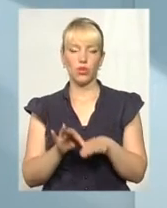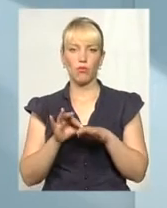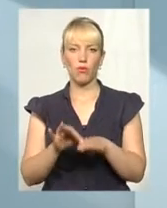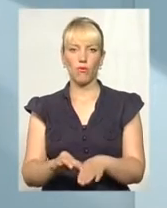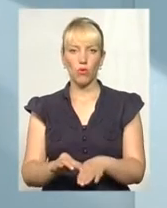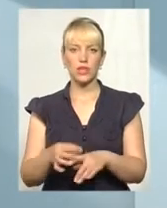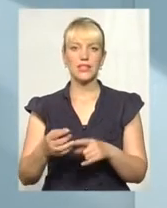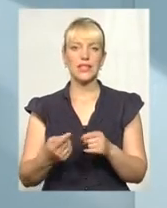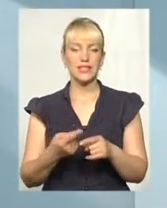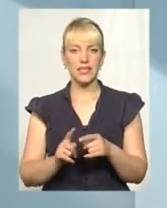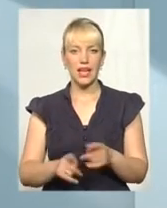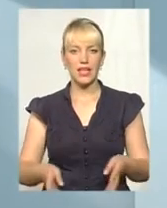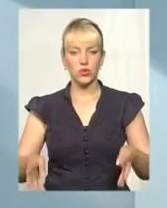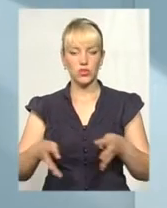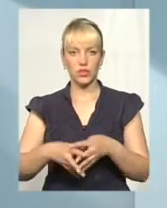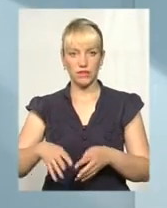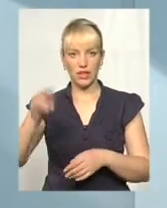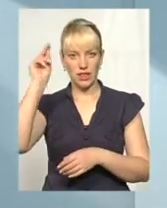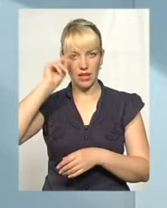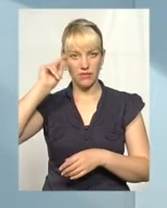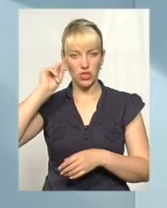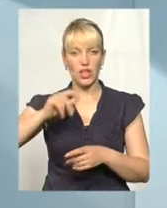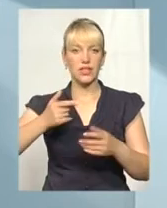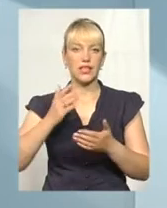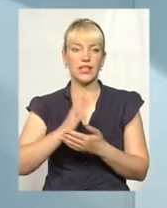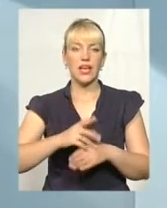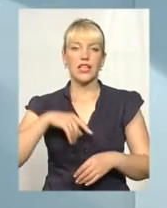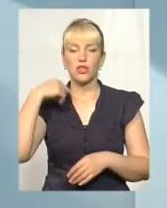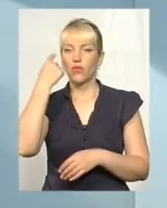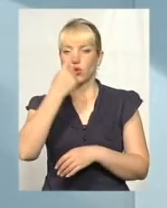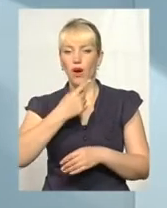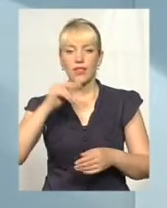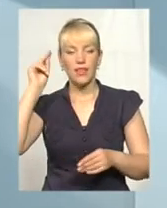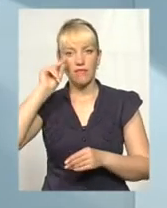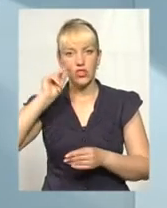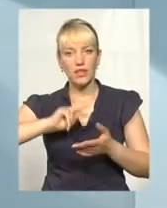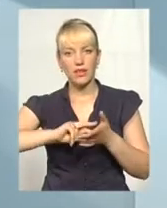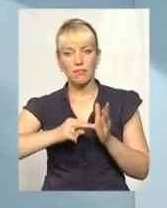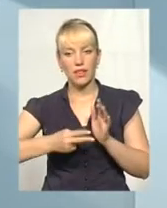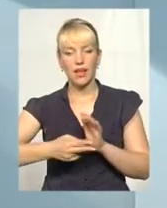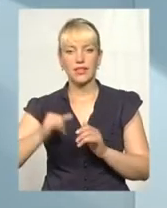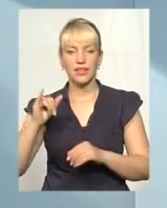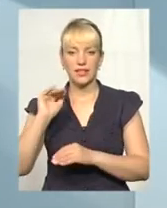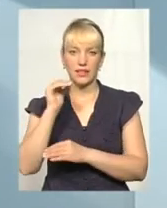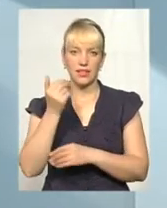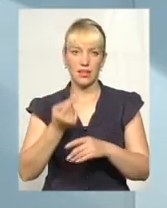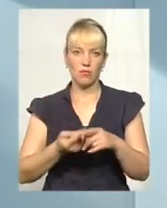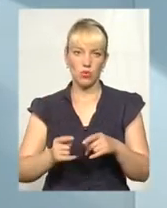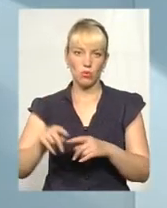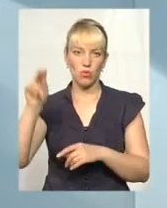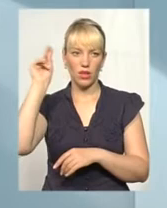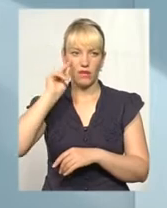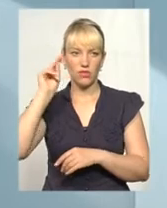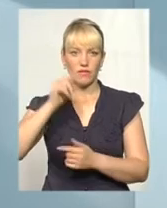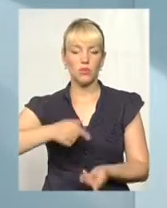це інклюзивне навчання, тобто складаються індивідуальні навчальні плани і дитина по ньому навчається, відповідно до тої